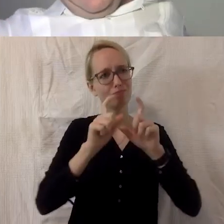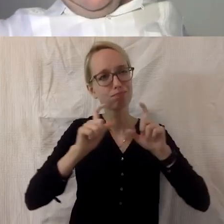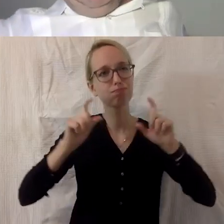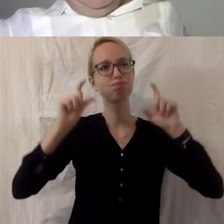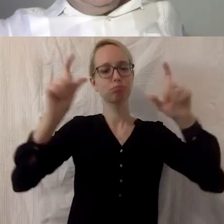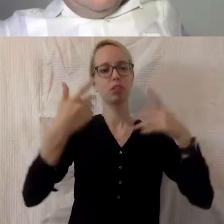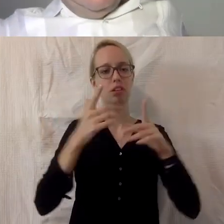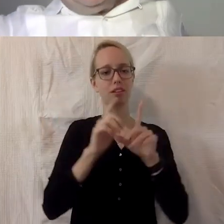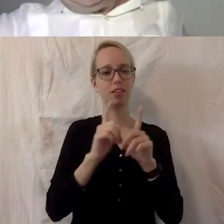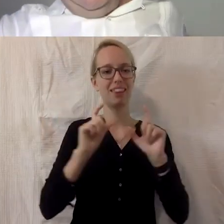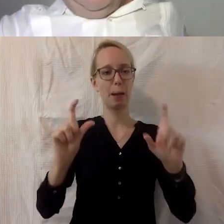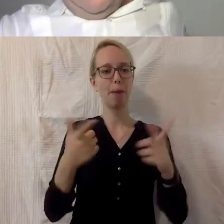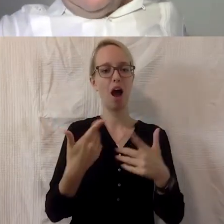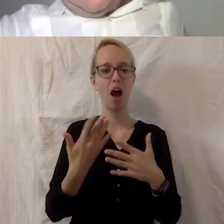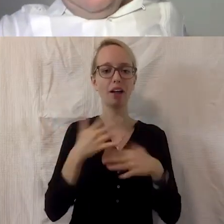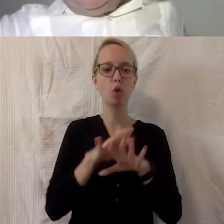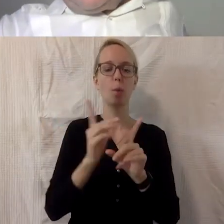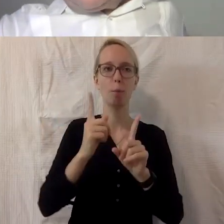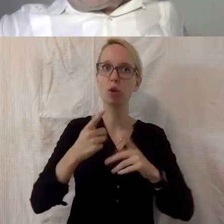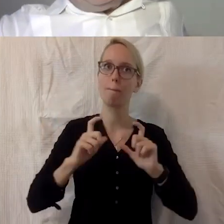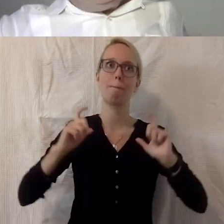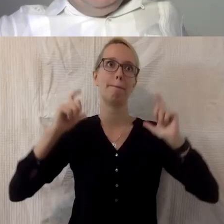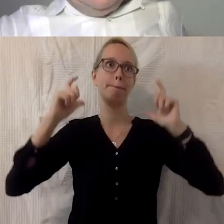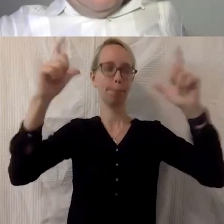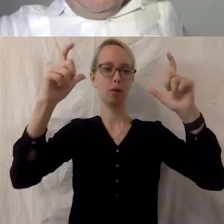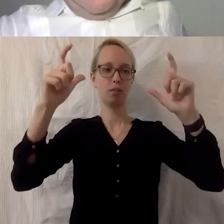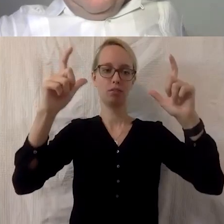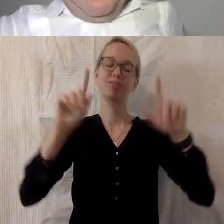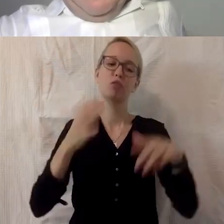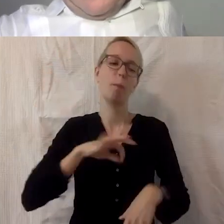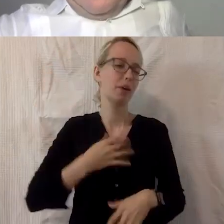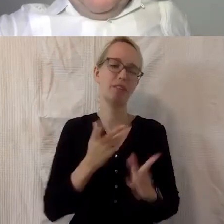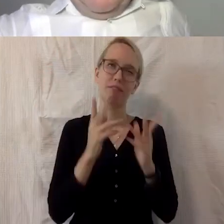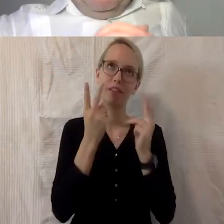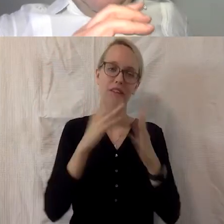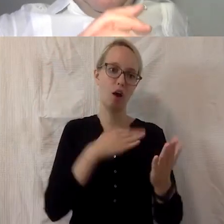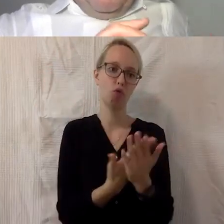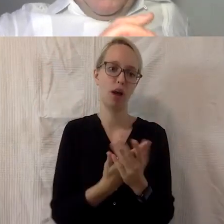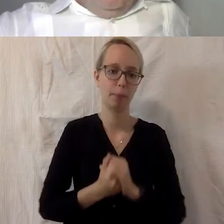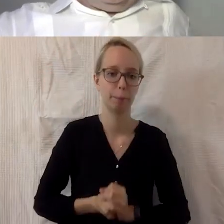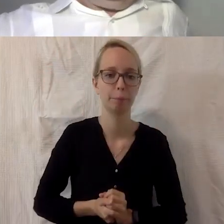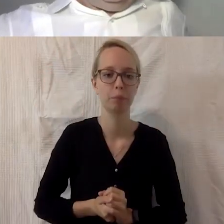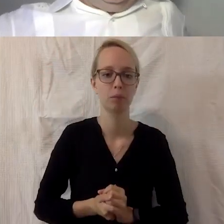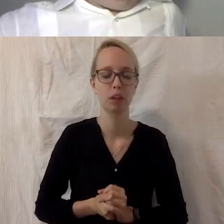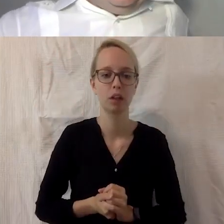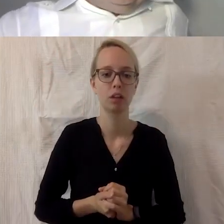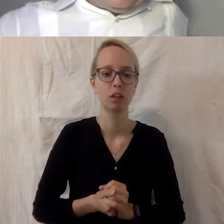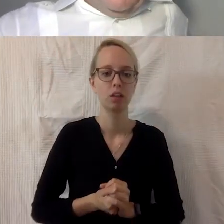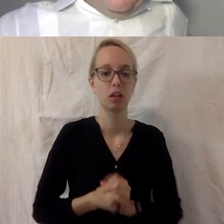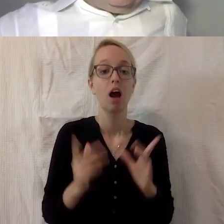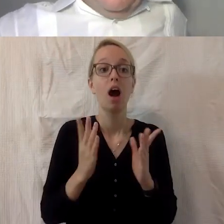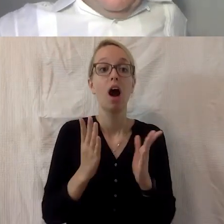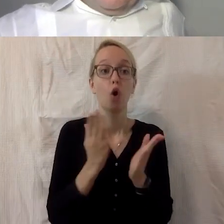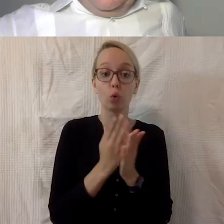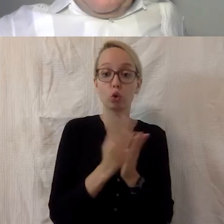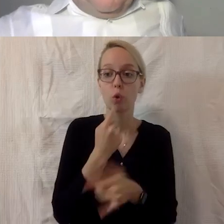man hier im Klima? Das muss die Aufgabe sein. Und für mich ist auch, also wenn wir jetzt, es wurde ja auch erwähnt, was